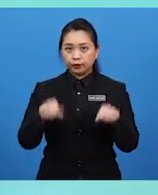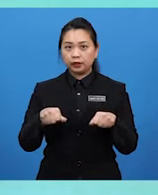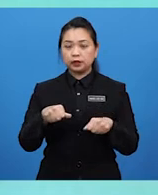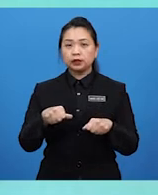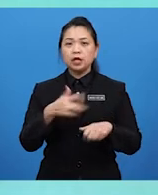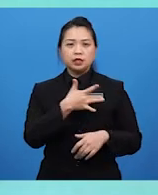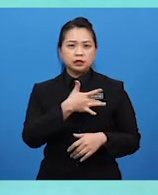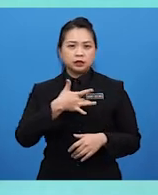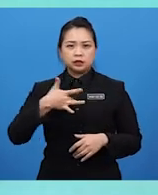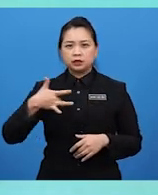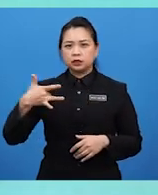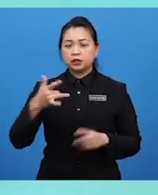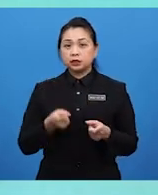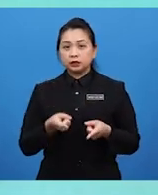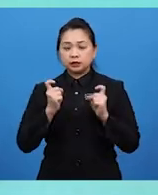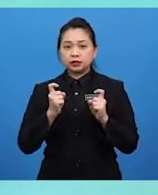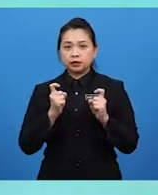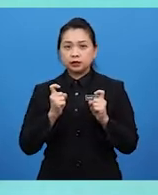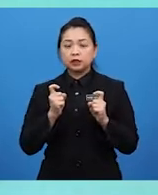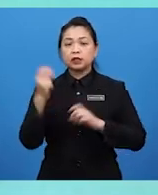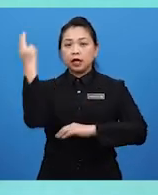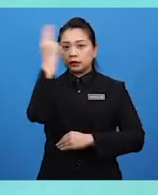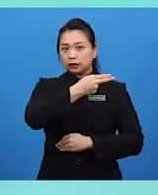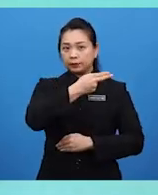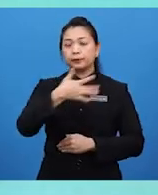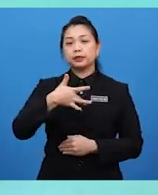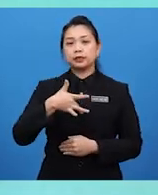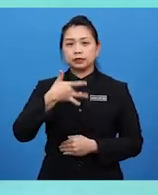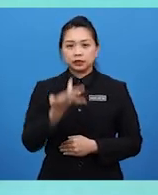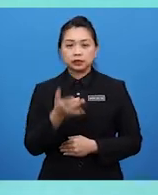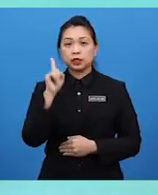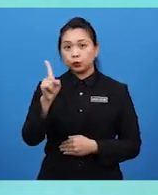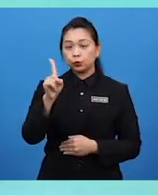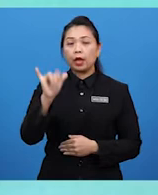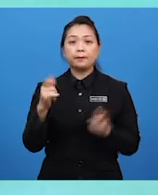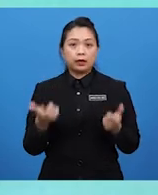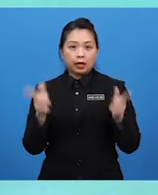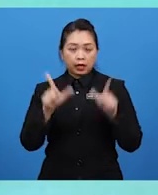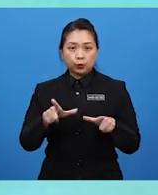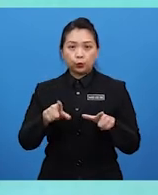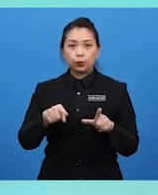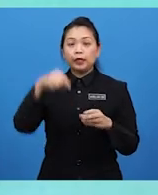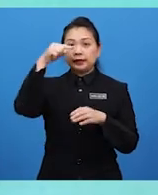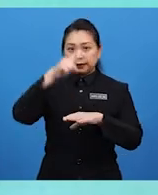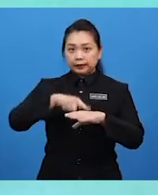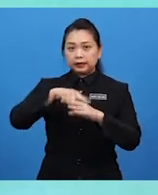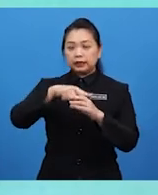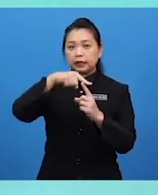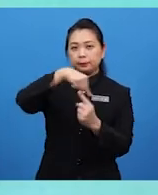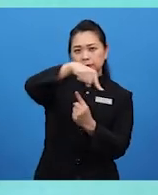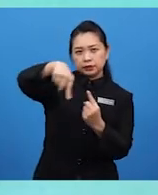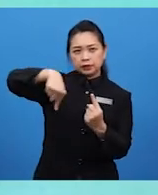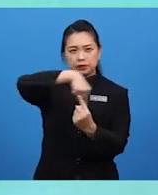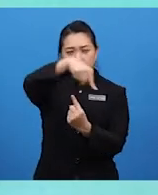yang pantas dan peka terhadap merasakan sesuatu yang berlaku di persekitarannya. Okey.